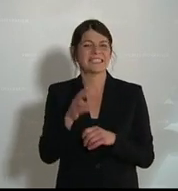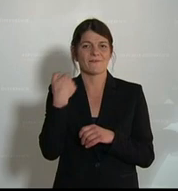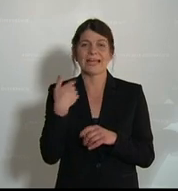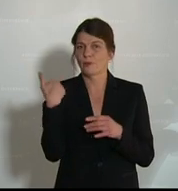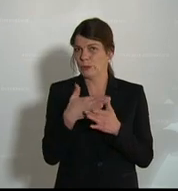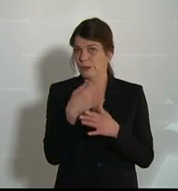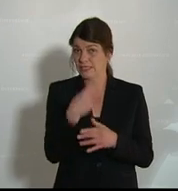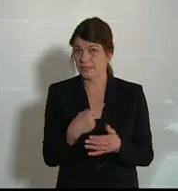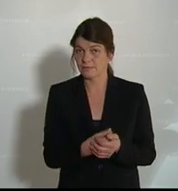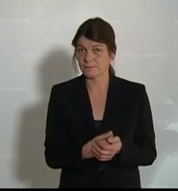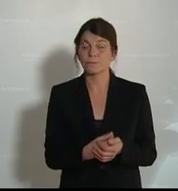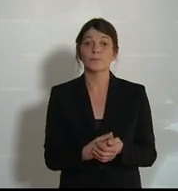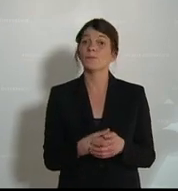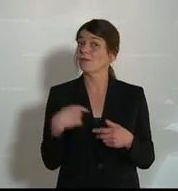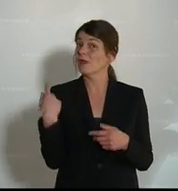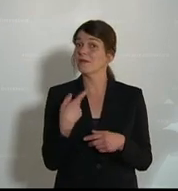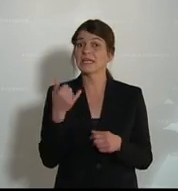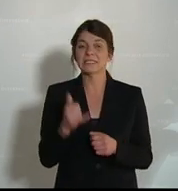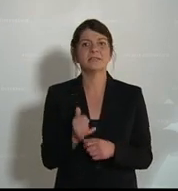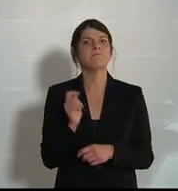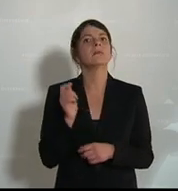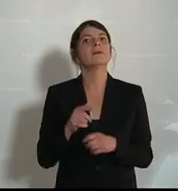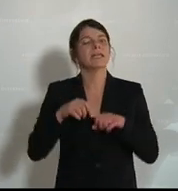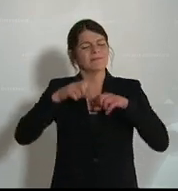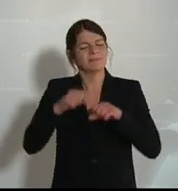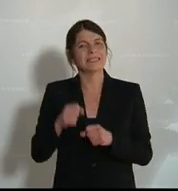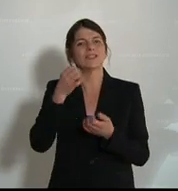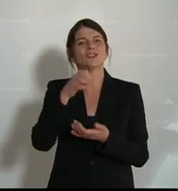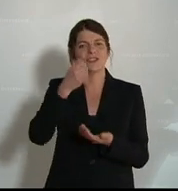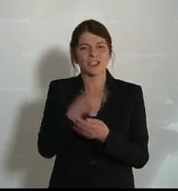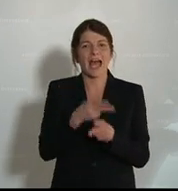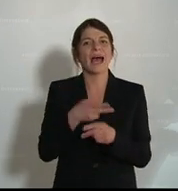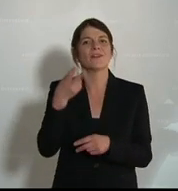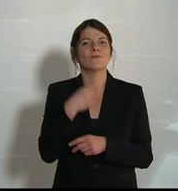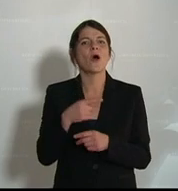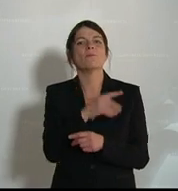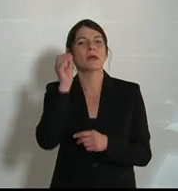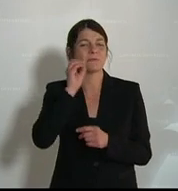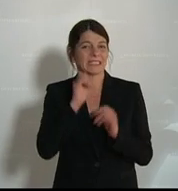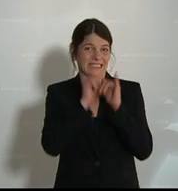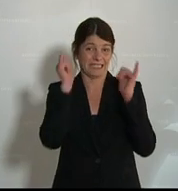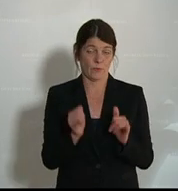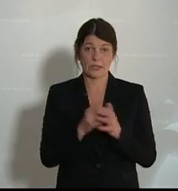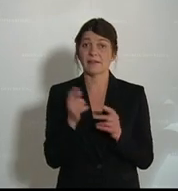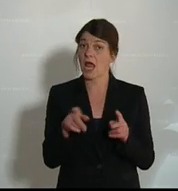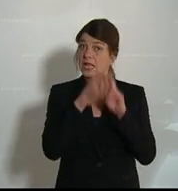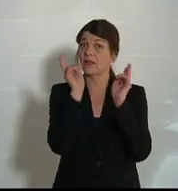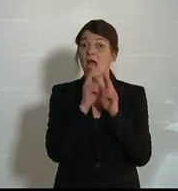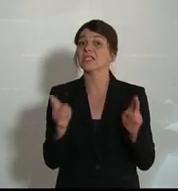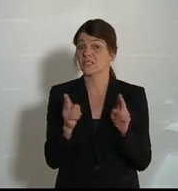verwiesen, wir sind Sitzstaat des International Ombudsman Institutes, einer globalen Organisation